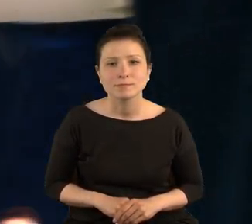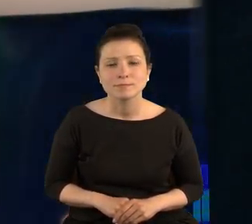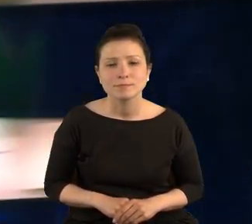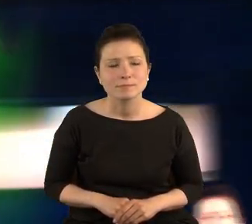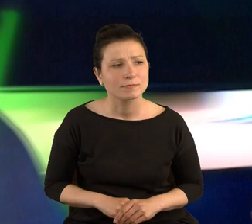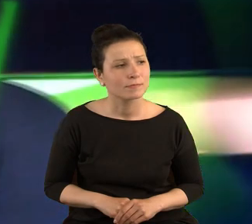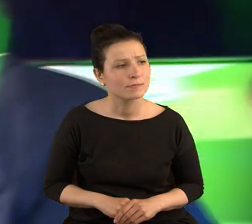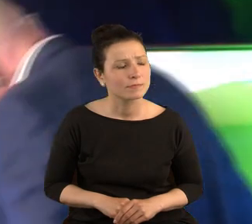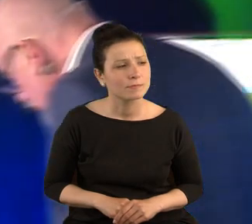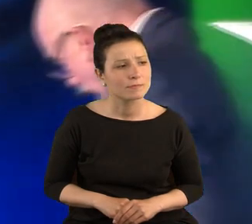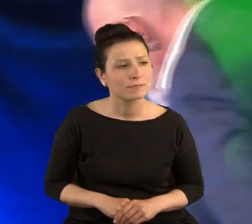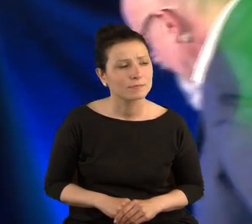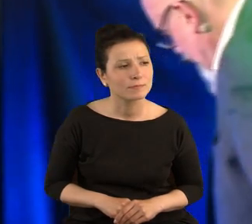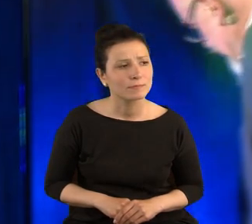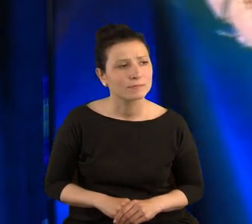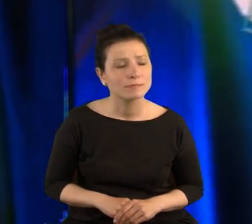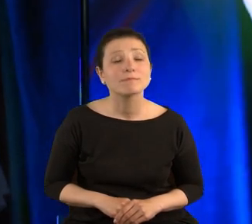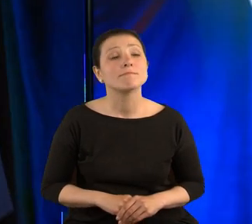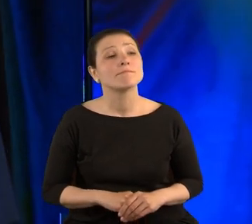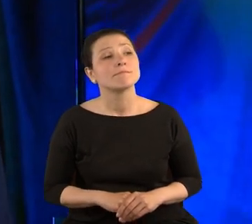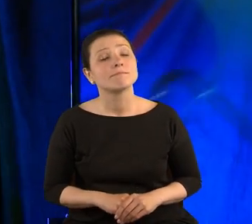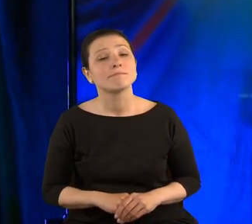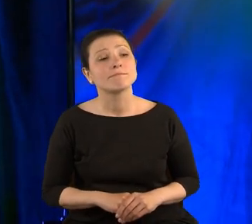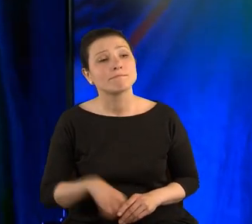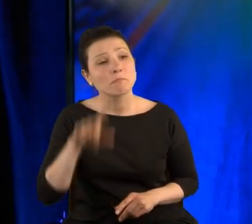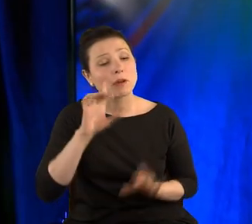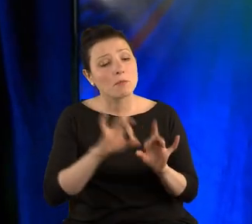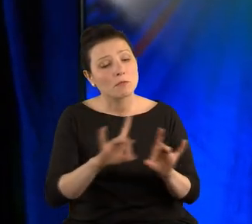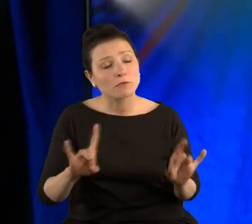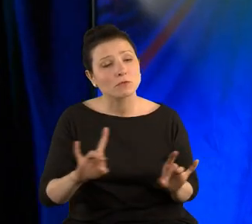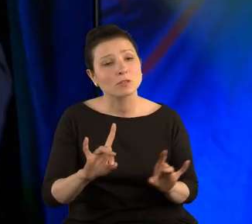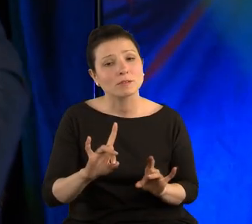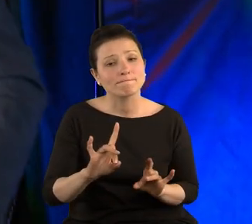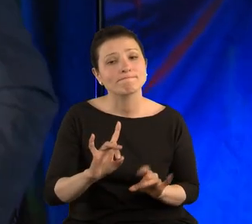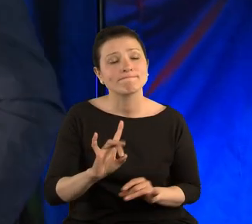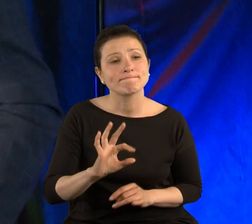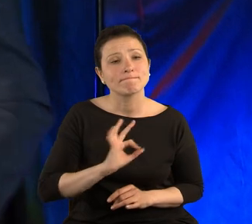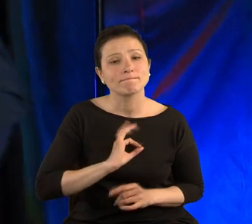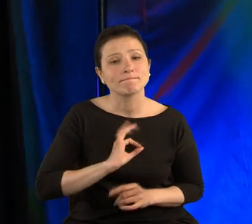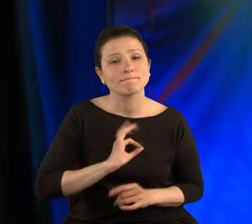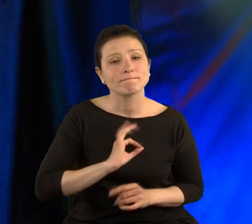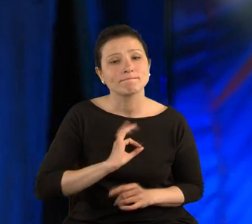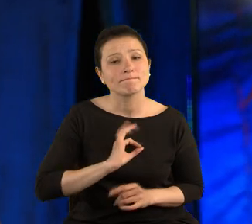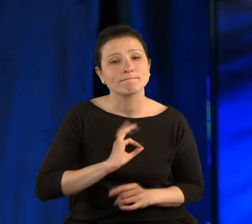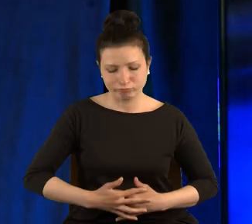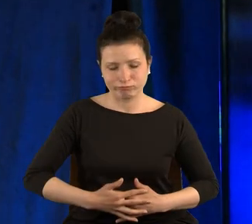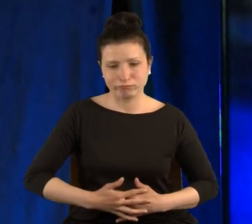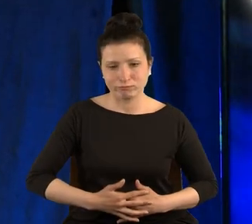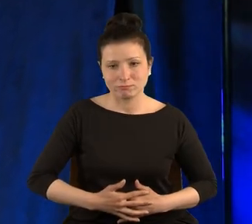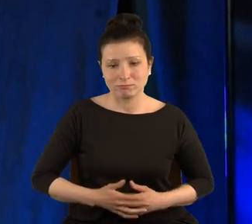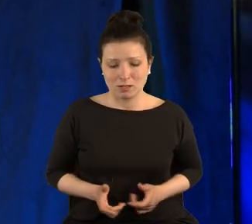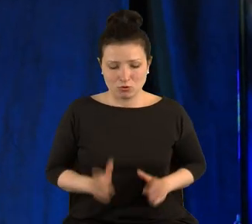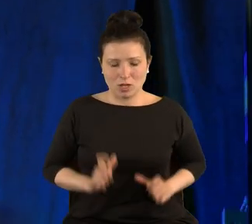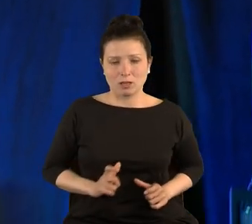Tak, panie profesorze, ja mam taką przypadłość, że mam duży brzuch i jak siadam, to